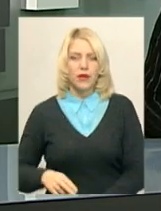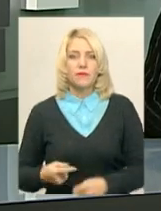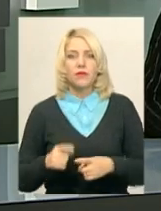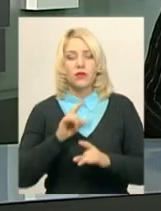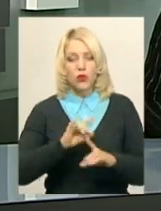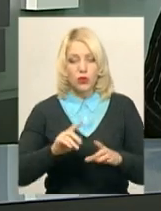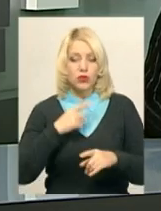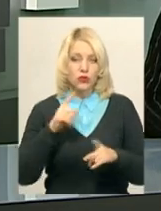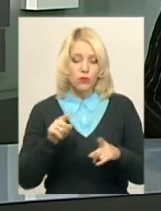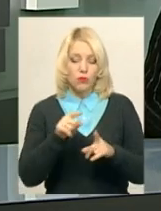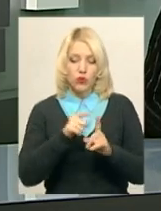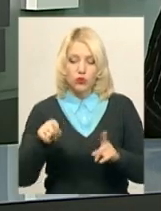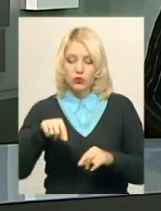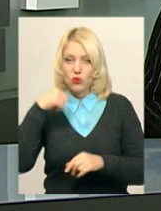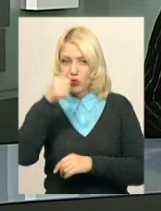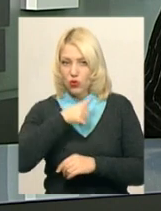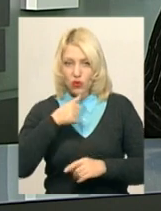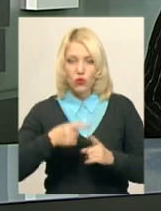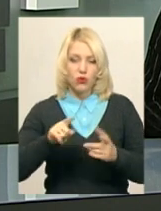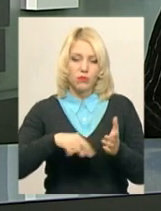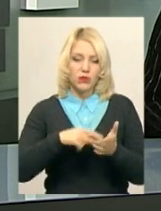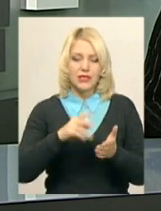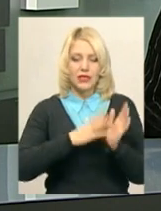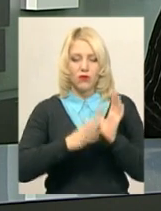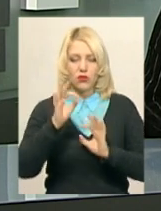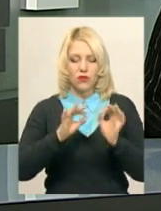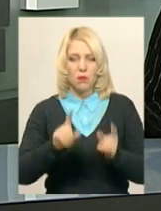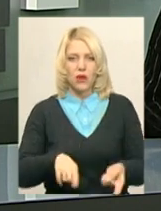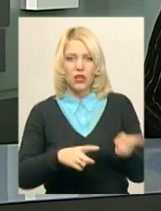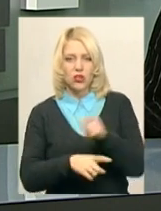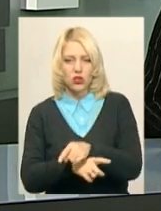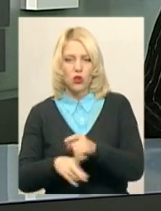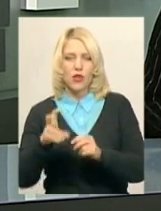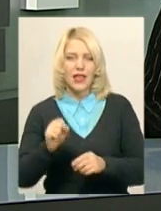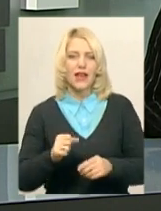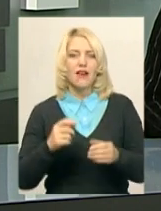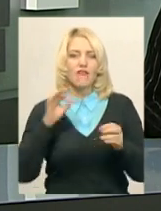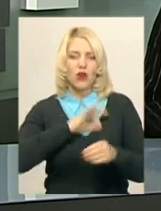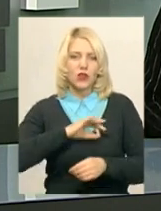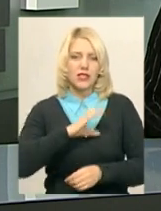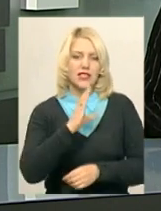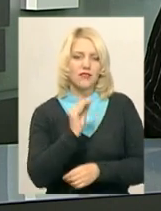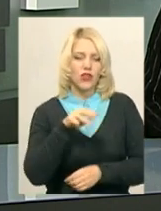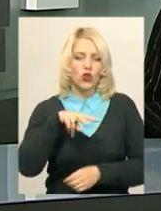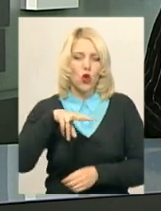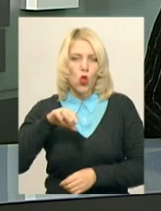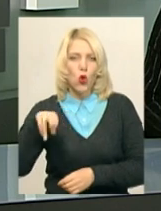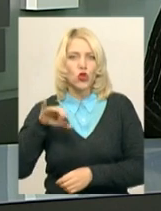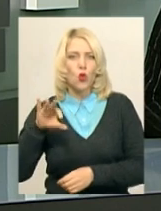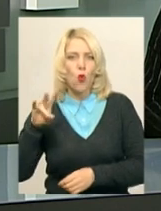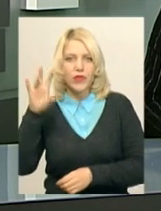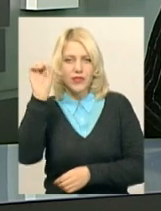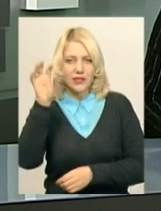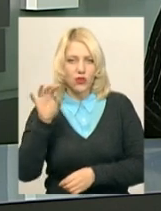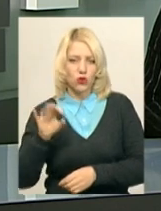додав, протягом цього року місто на 90% перейшло на використання світлодіодних світлофорів, які мають переваги в експлуатації та